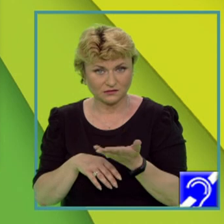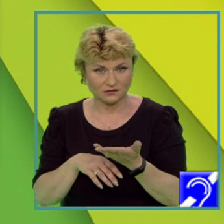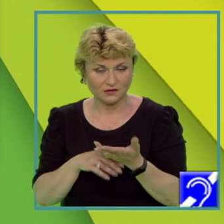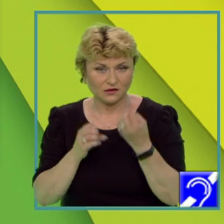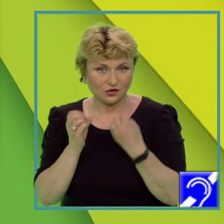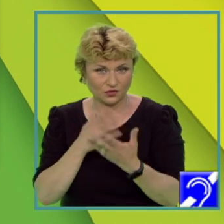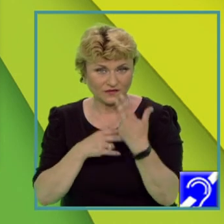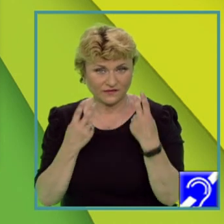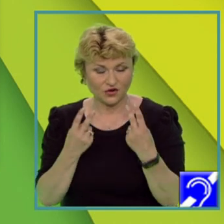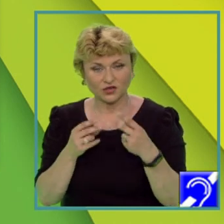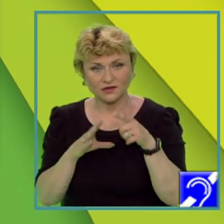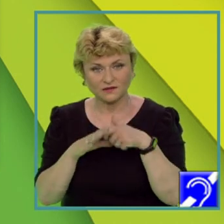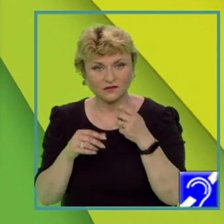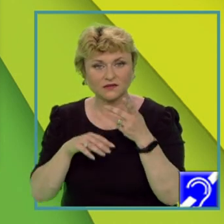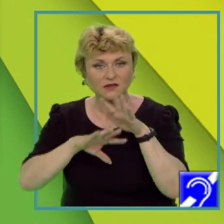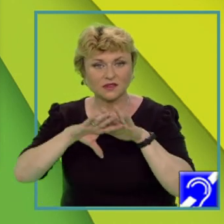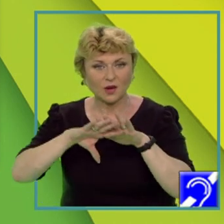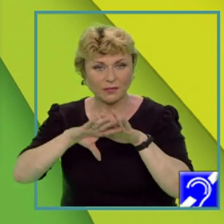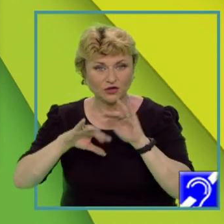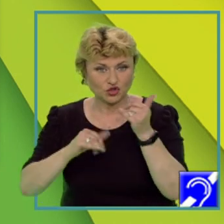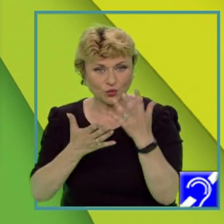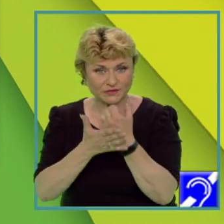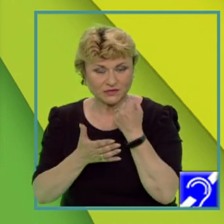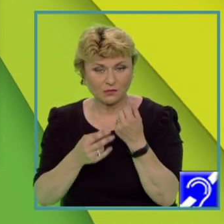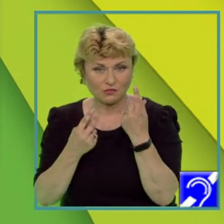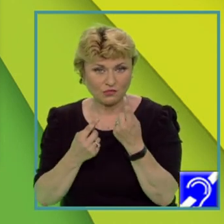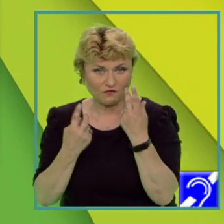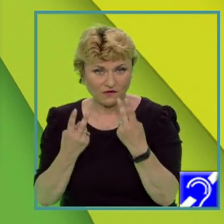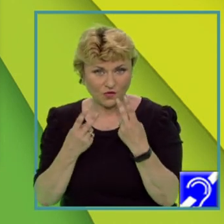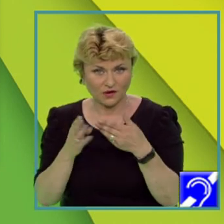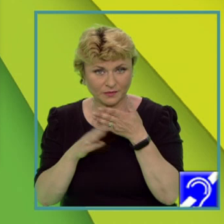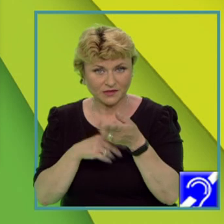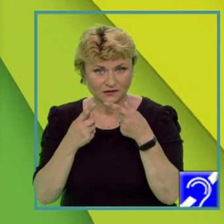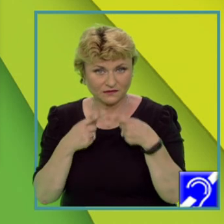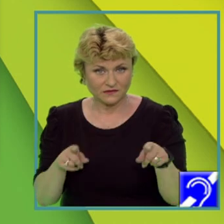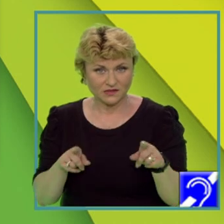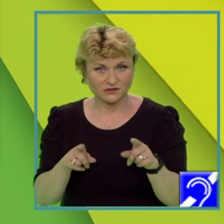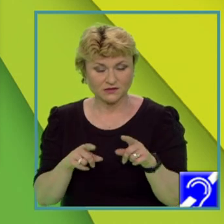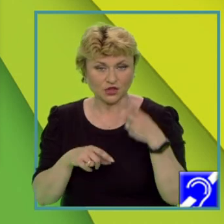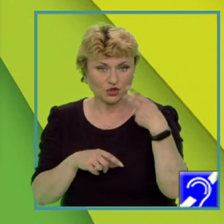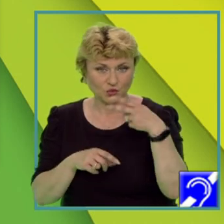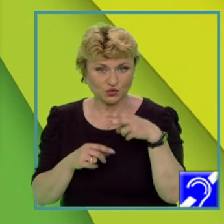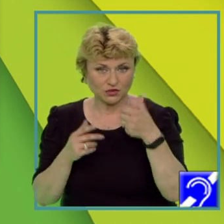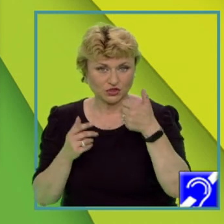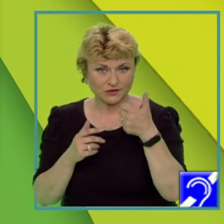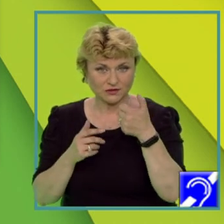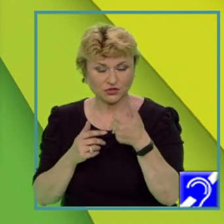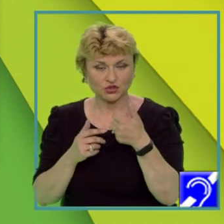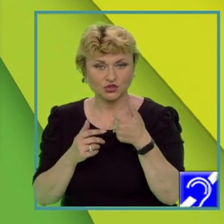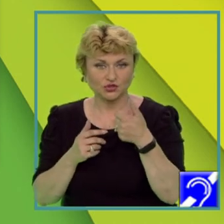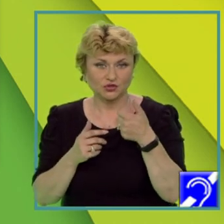valorile din tabel și obținem o valoare prin diferență 266